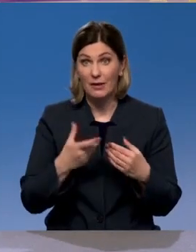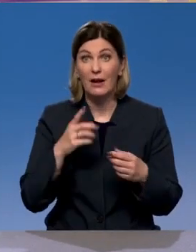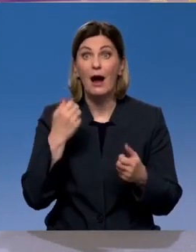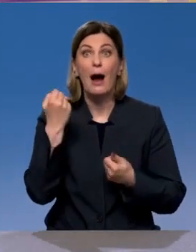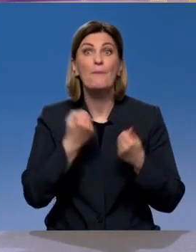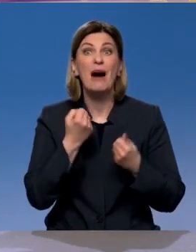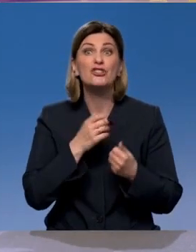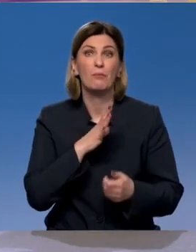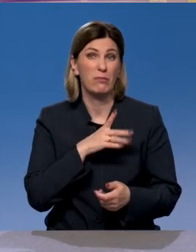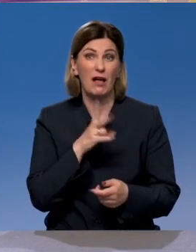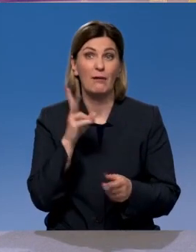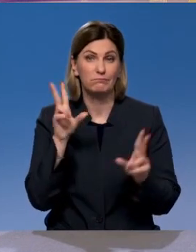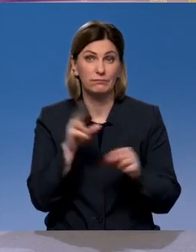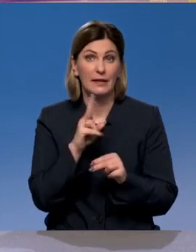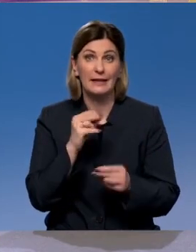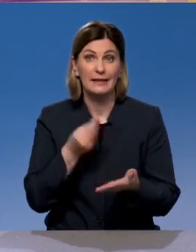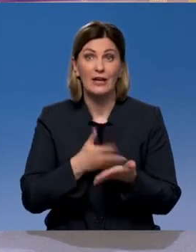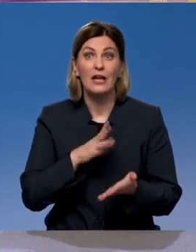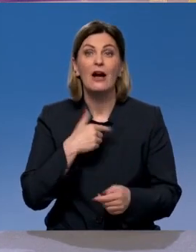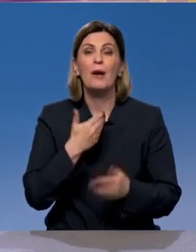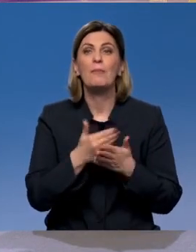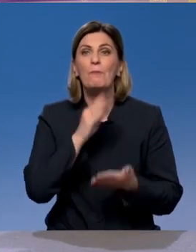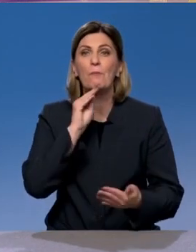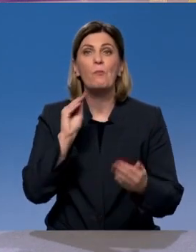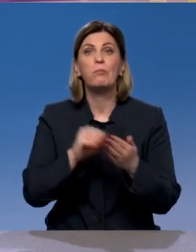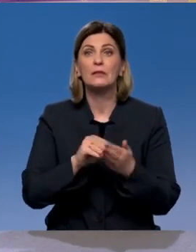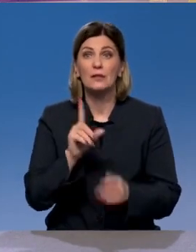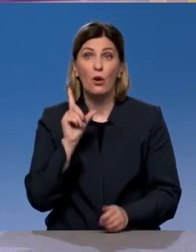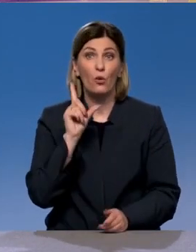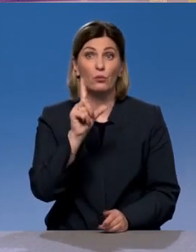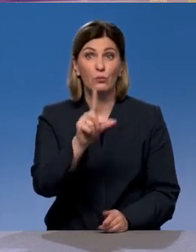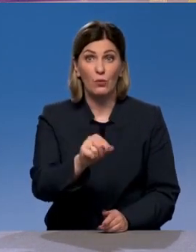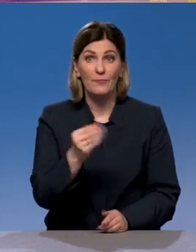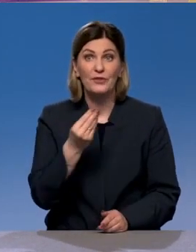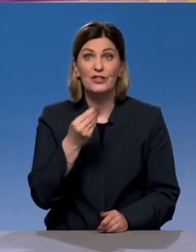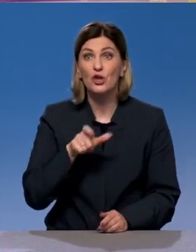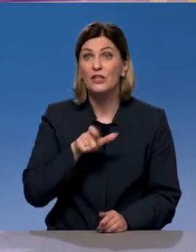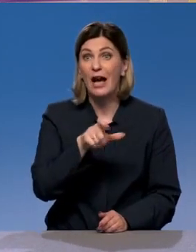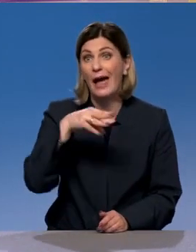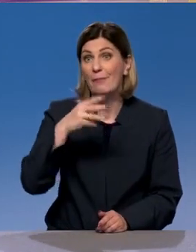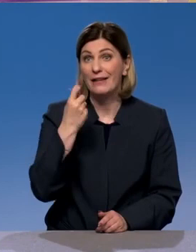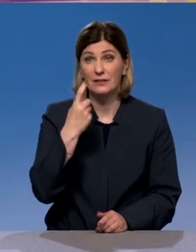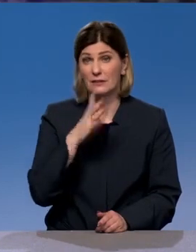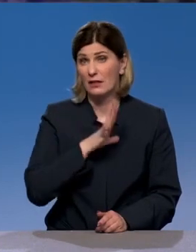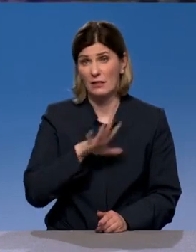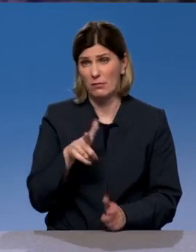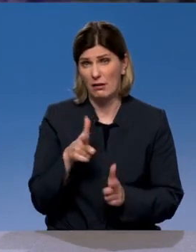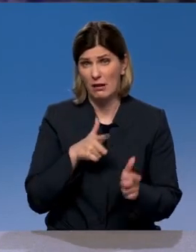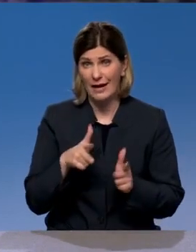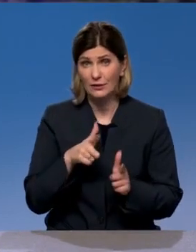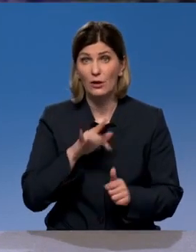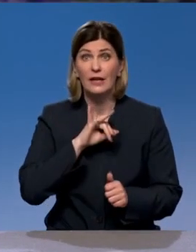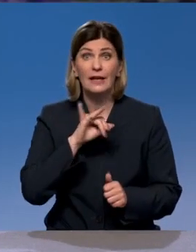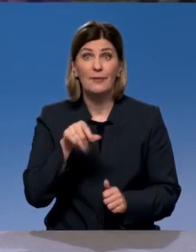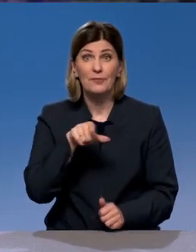недорогая. А когда я ехал в Питер, и выйдя, еще не была готова М11 полностью, и выйдя кусок у вышнего